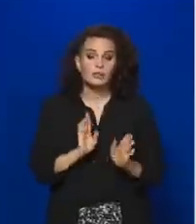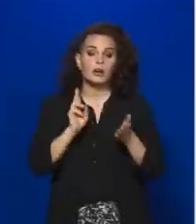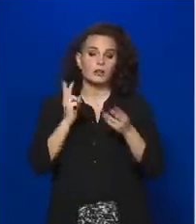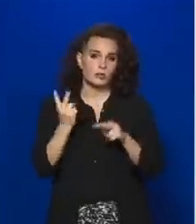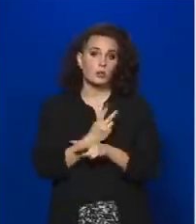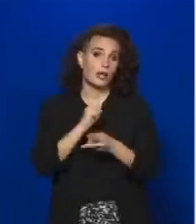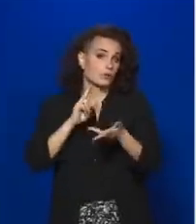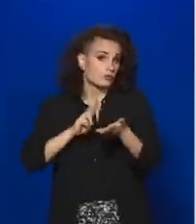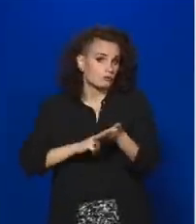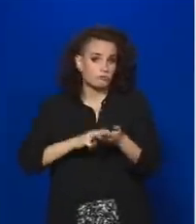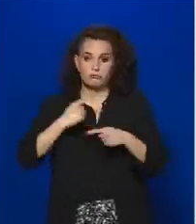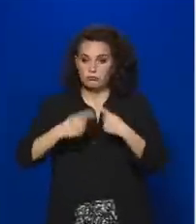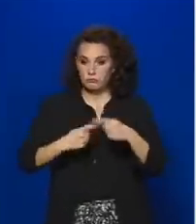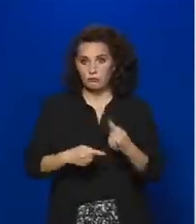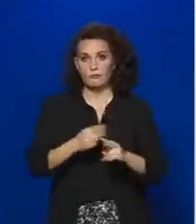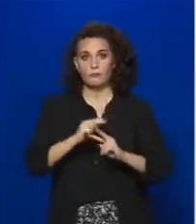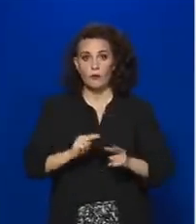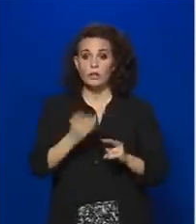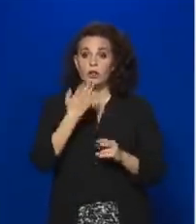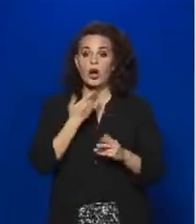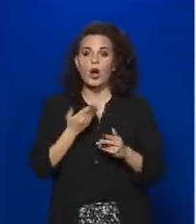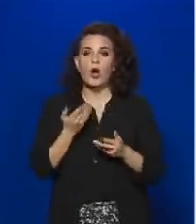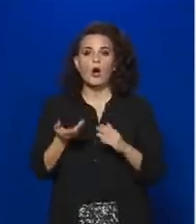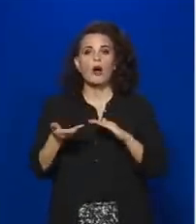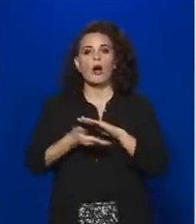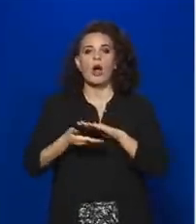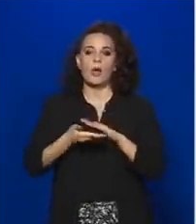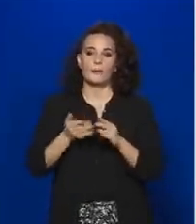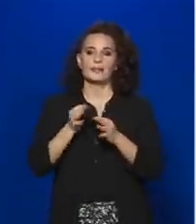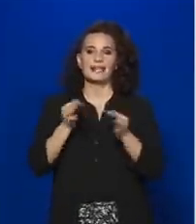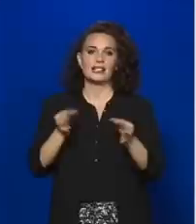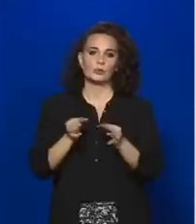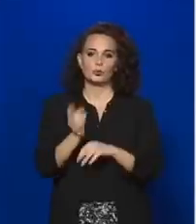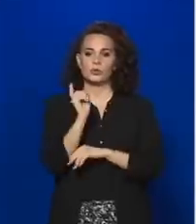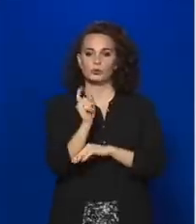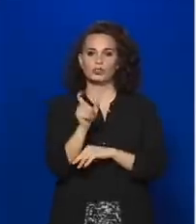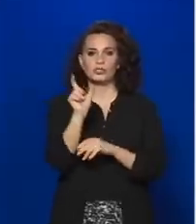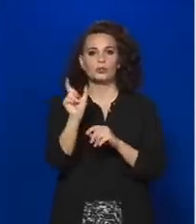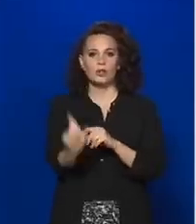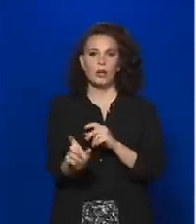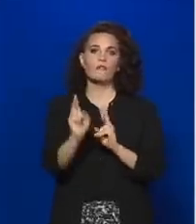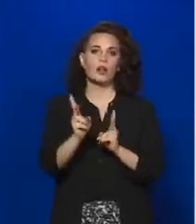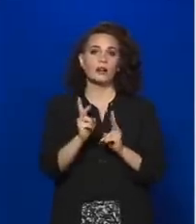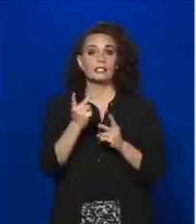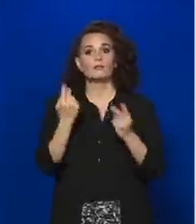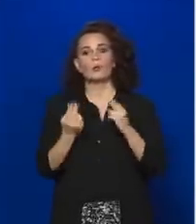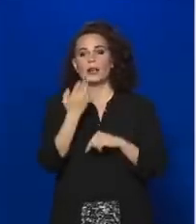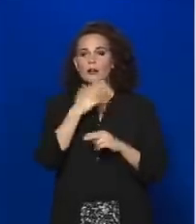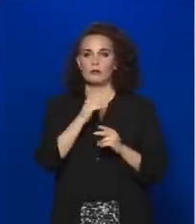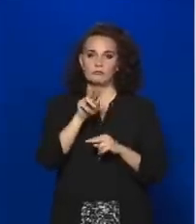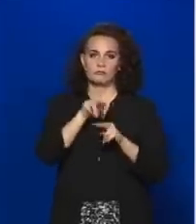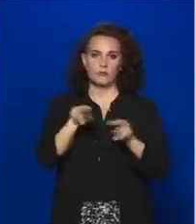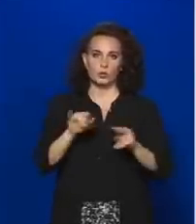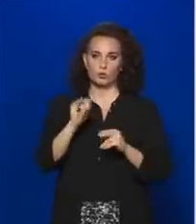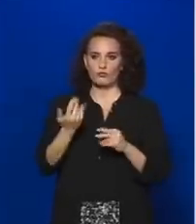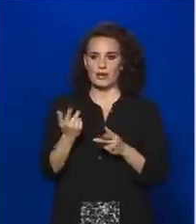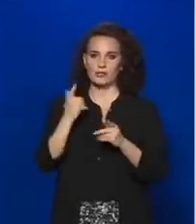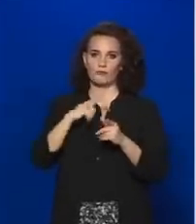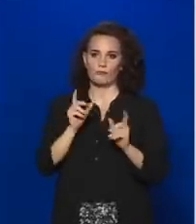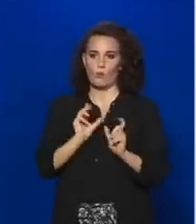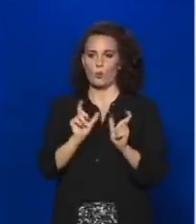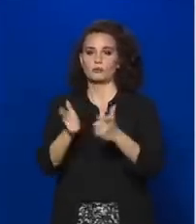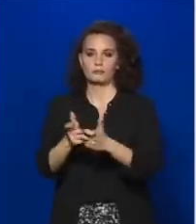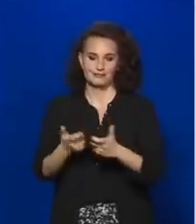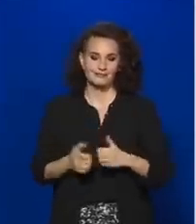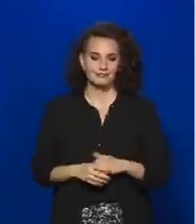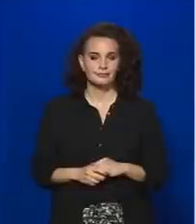vannak annak, akit alap nélkül gyanúsítottak valamivel, főleg, hogy a hatósági fellépés is volt. Következő kérdésük